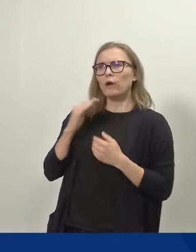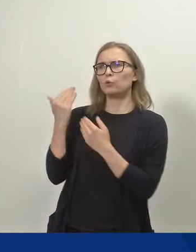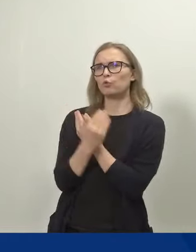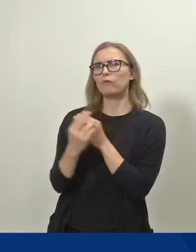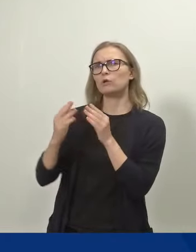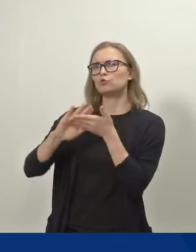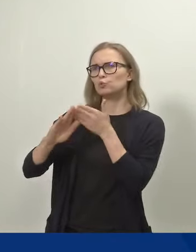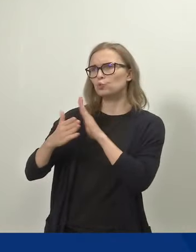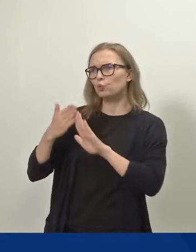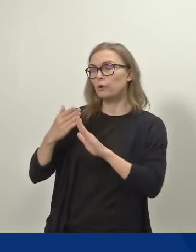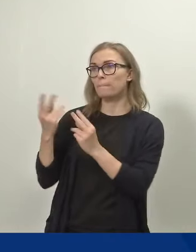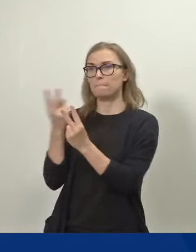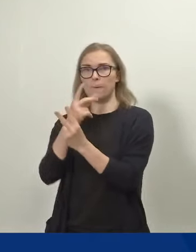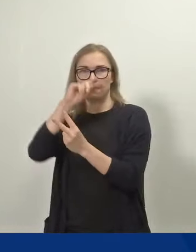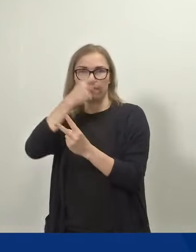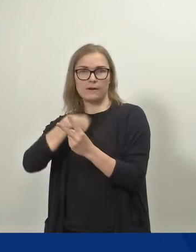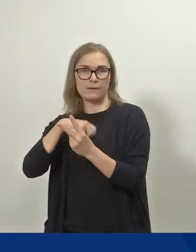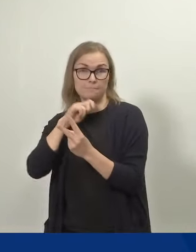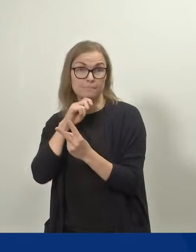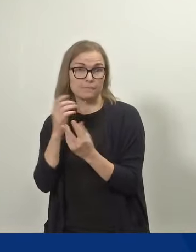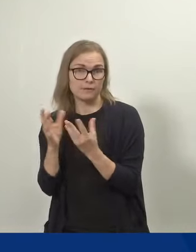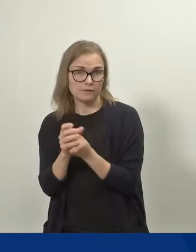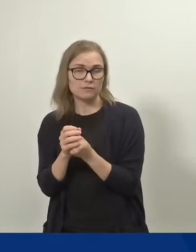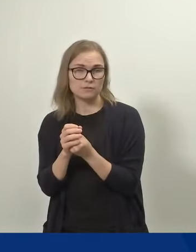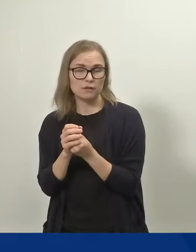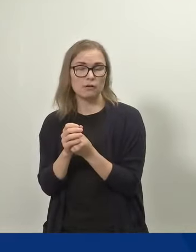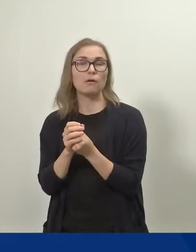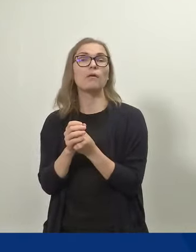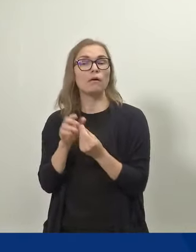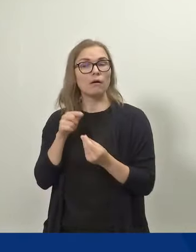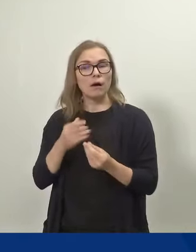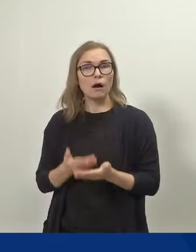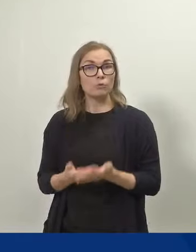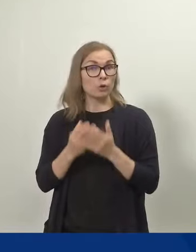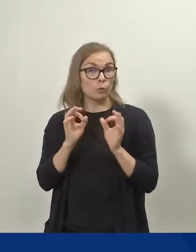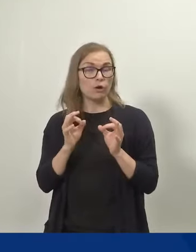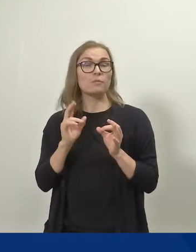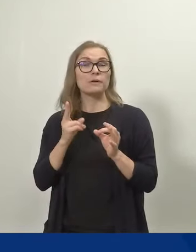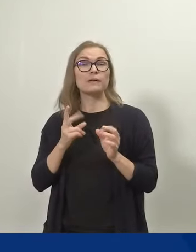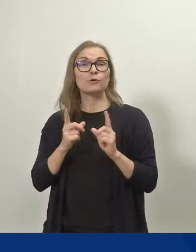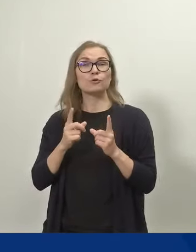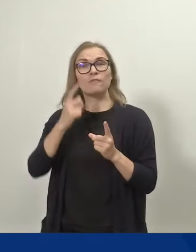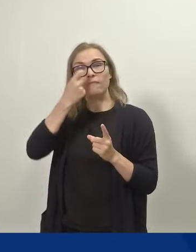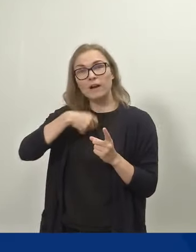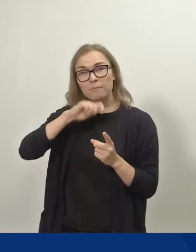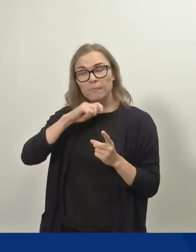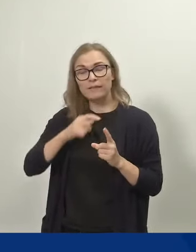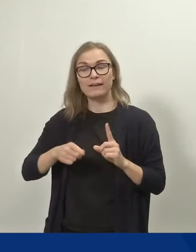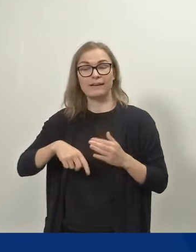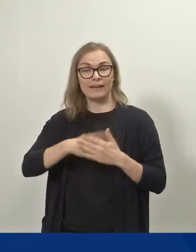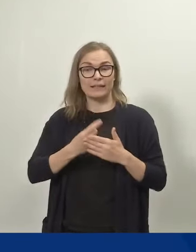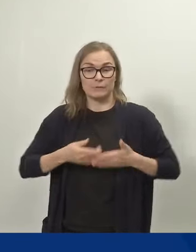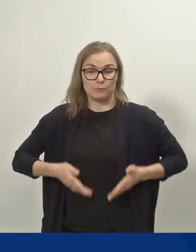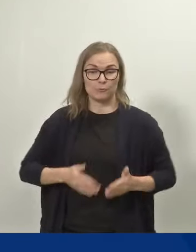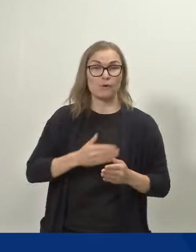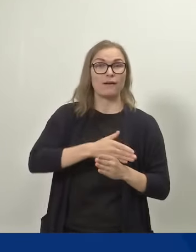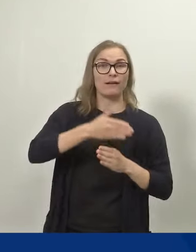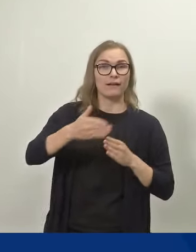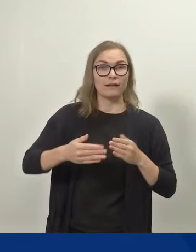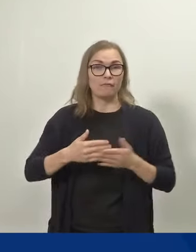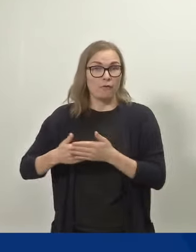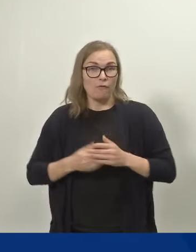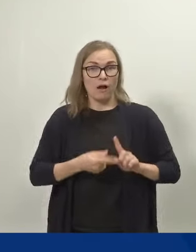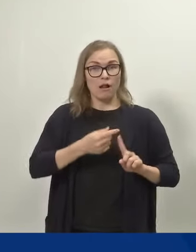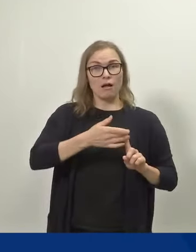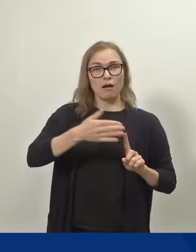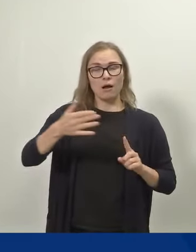vanhempiinsa, ja tätä auttaa lapsen ja vanhemman kanssa vietetty aika jo varhaislapsuudessa. Uskon